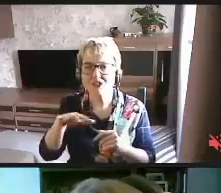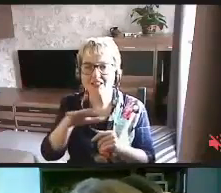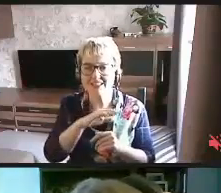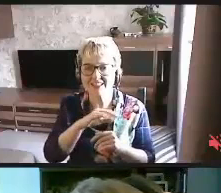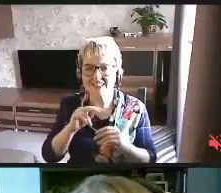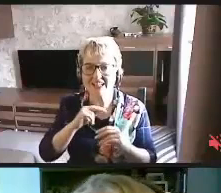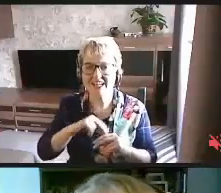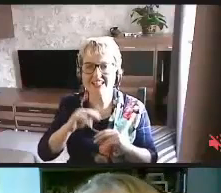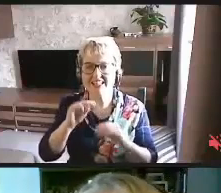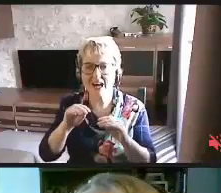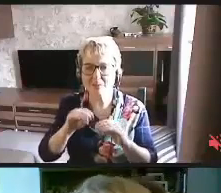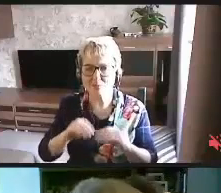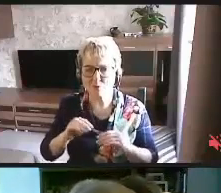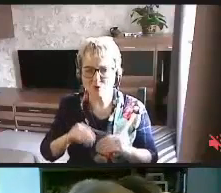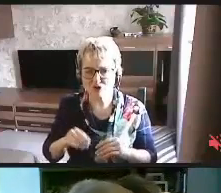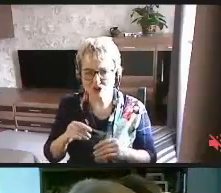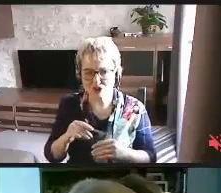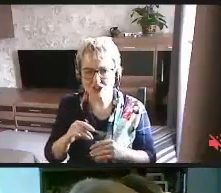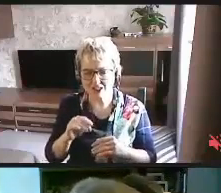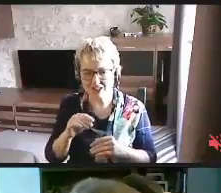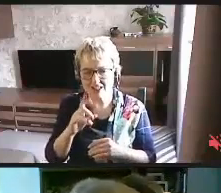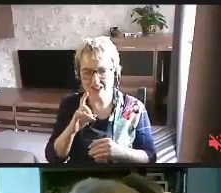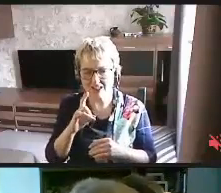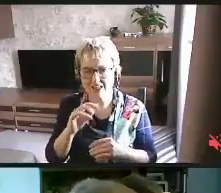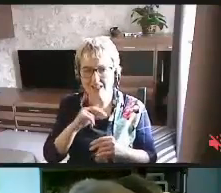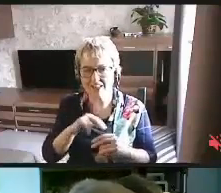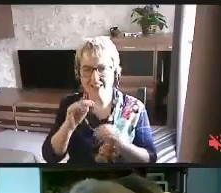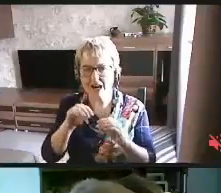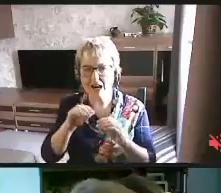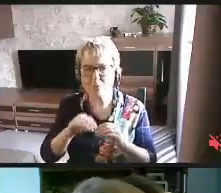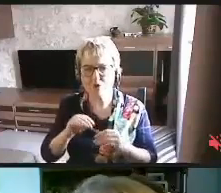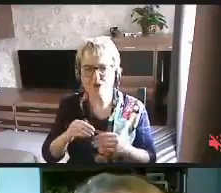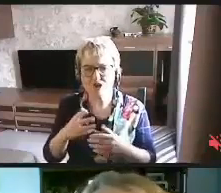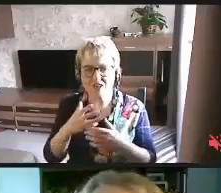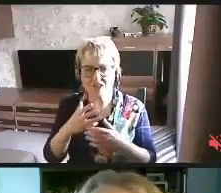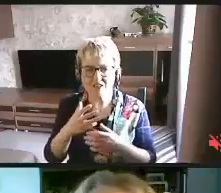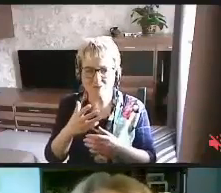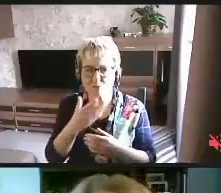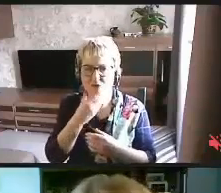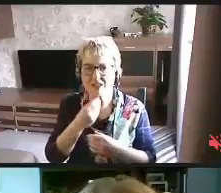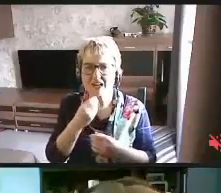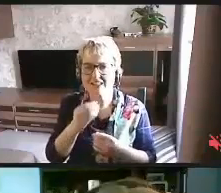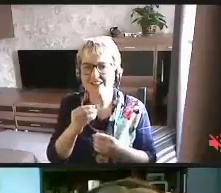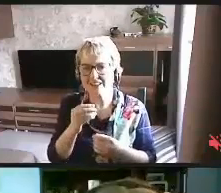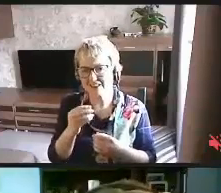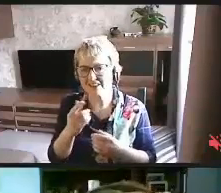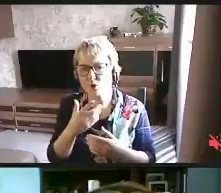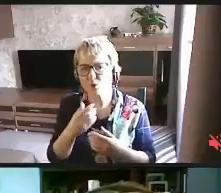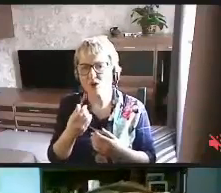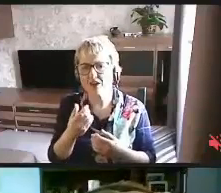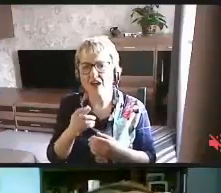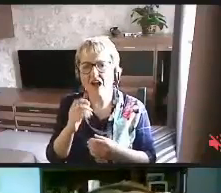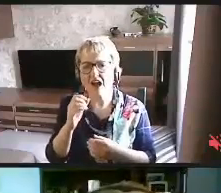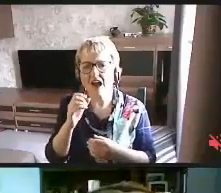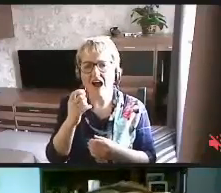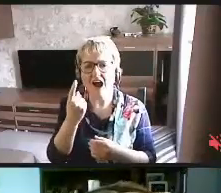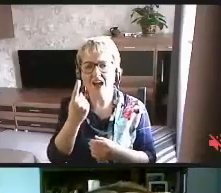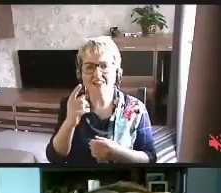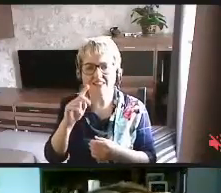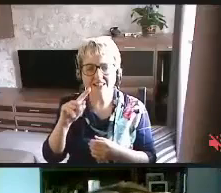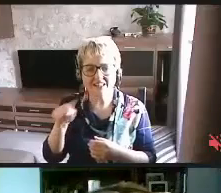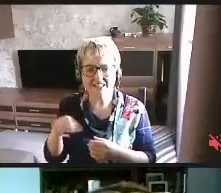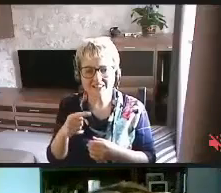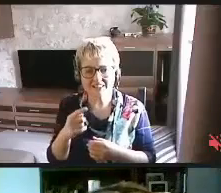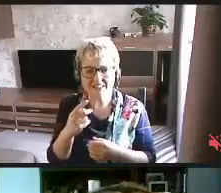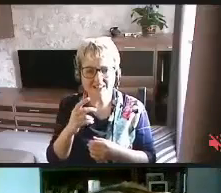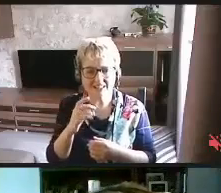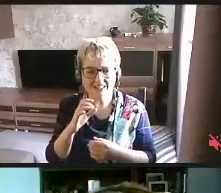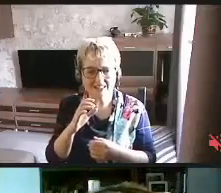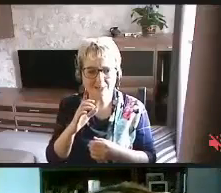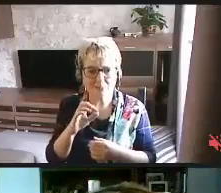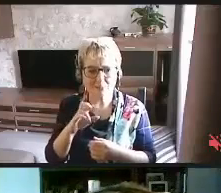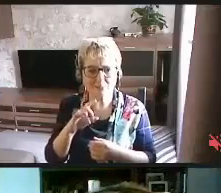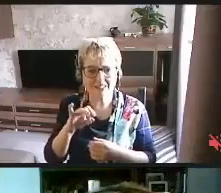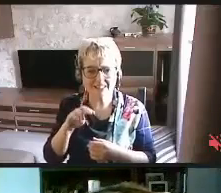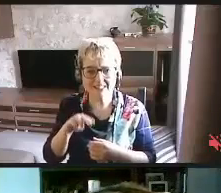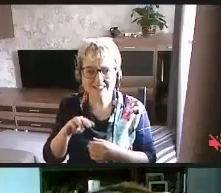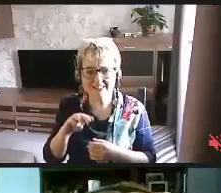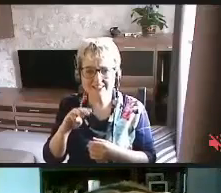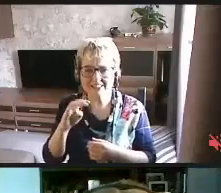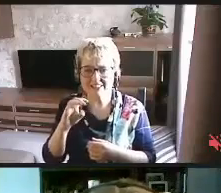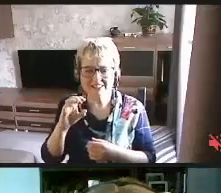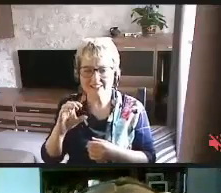разработчики, простите за тавтологию. Наиболее краточный пример это компания 1С и Bitrix24. А